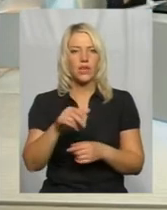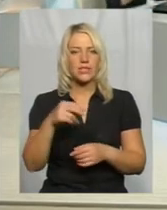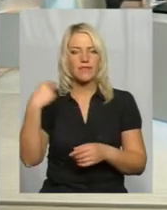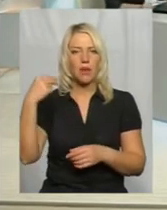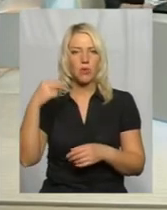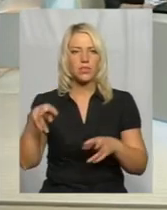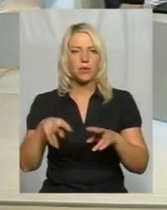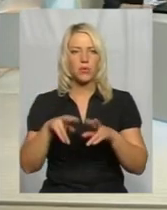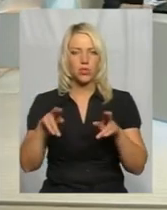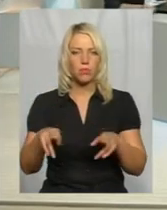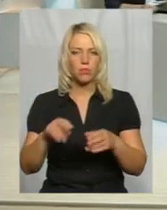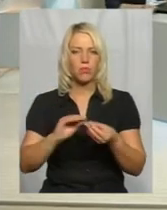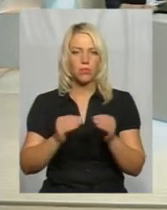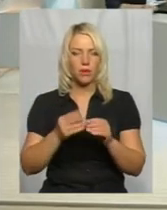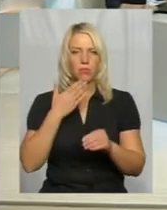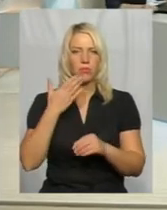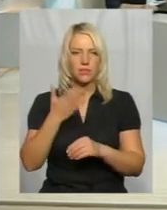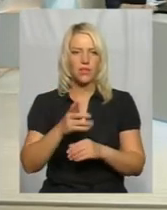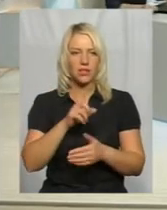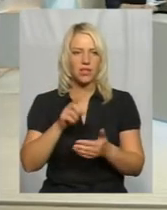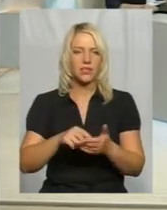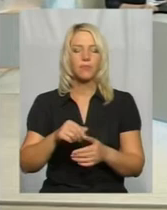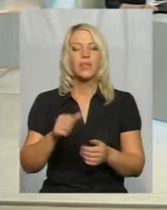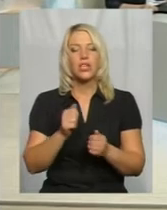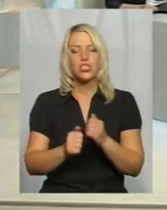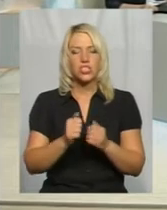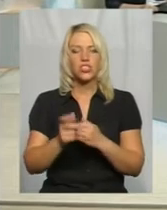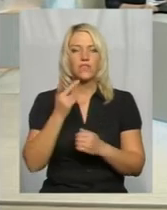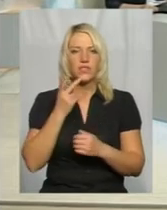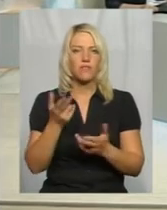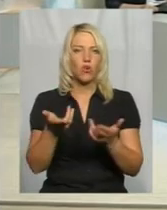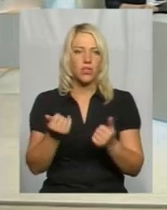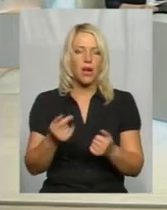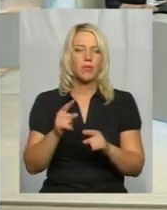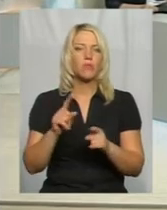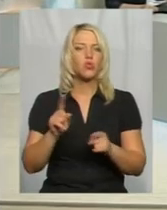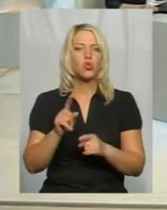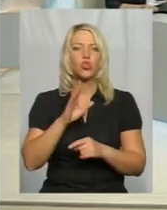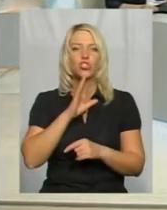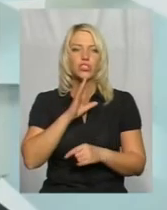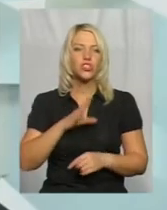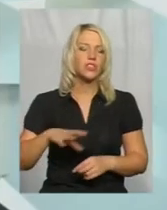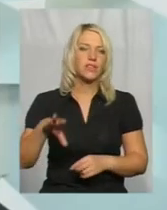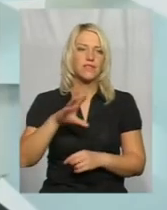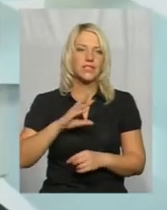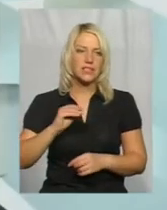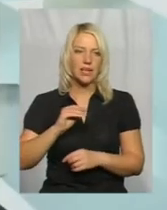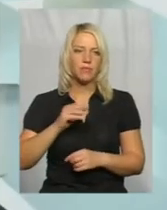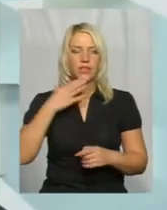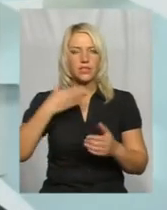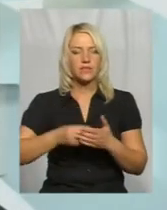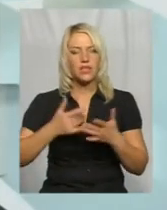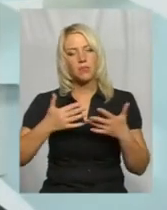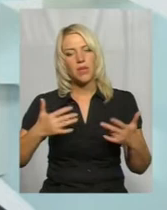з подібними проблемами звертаються? Чаще всього, да, тому що жінки всі своїми